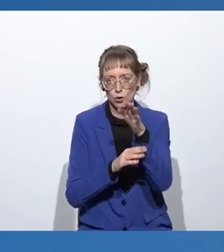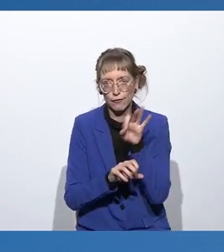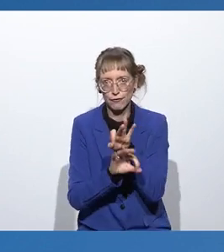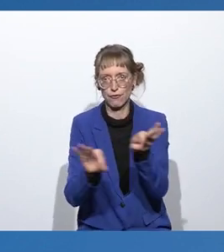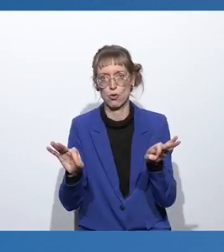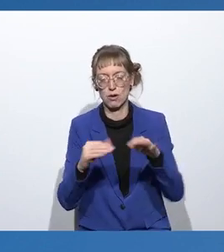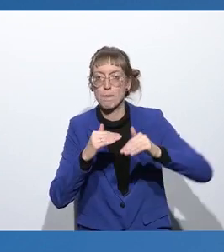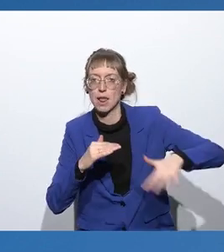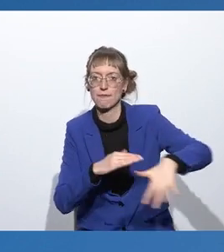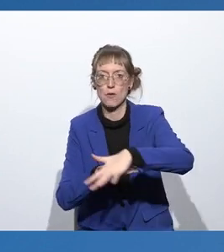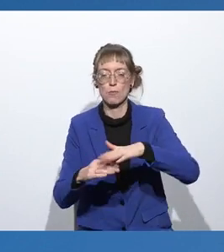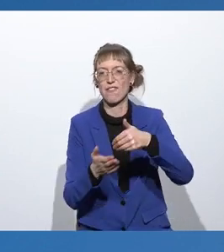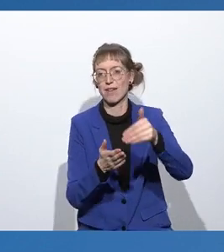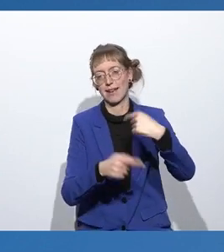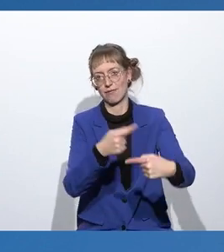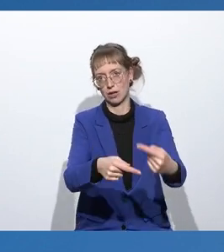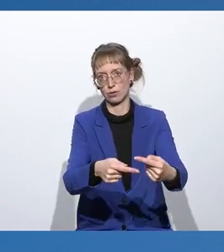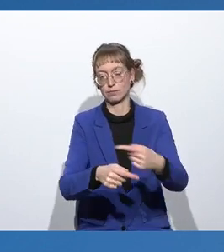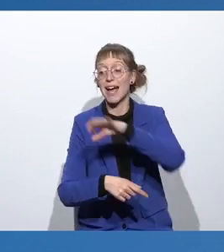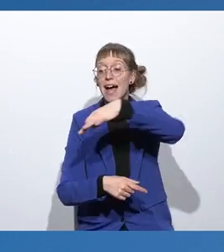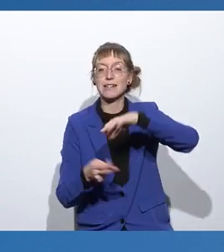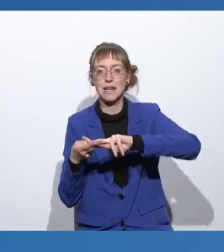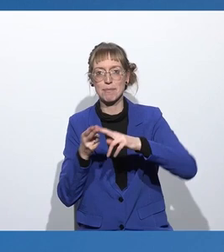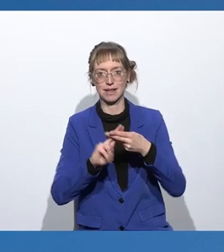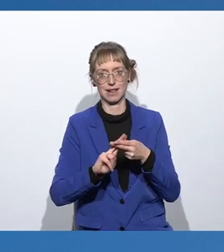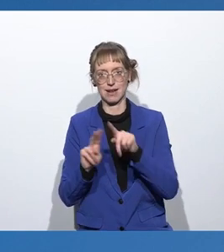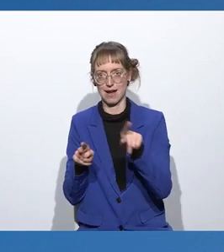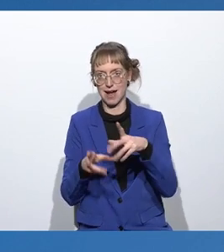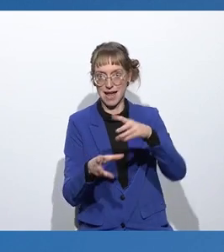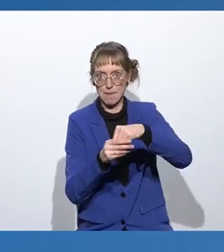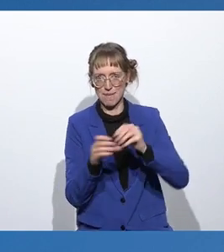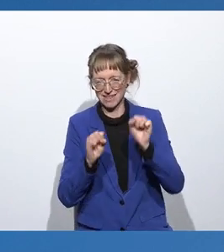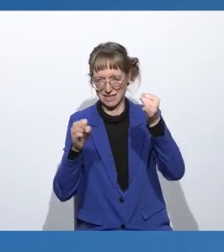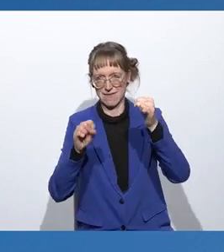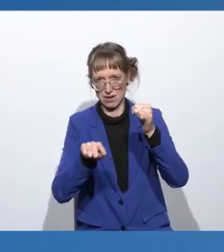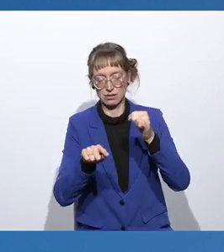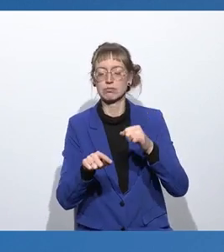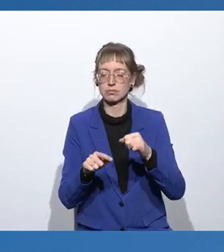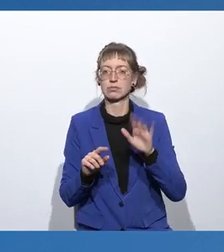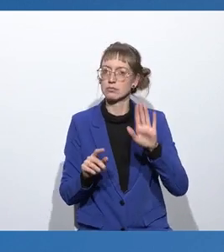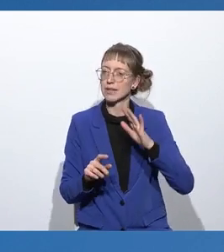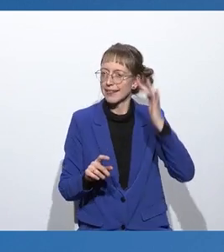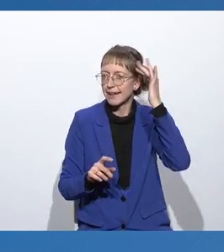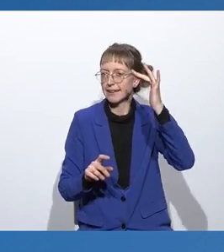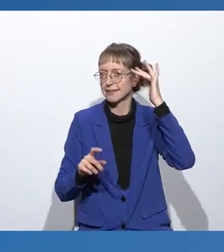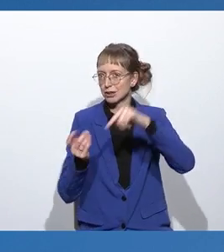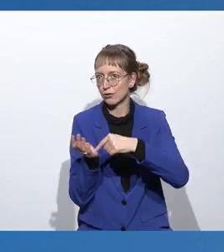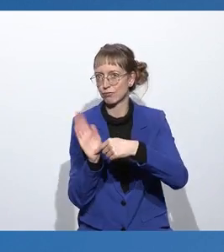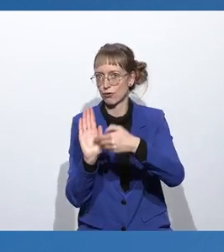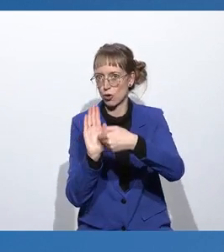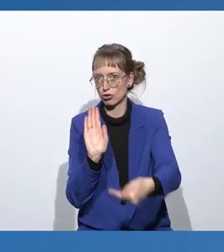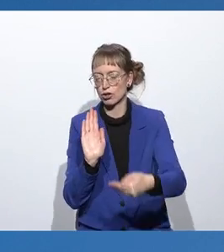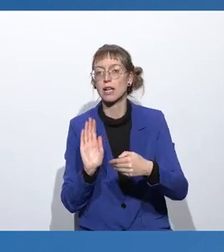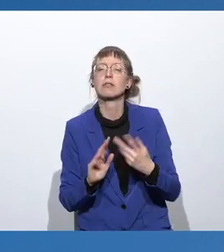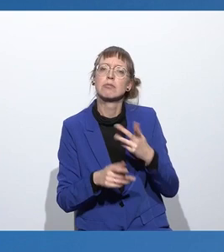dienen. Einzelne Mitglieder stellen heute Thesen vor, die ihr Verständnis von einem freiwilligen, verantwortlichen Umgang